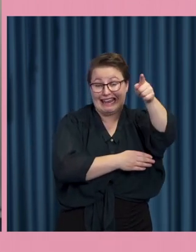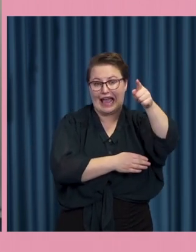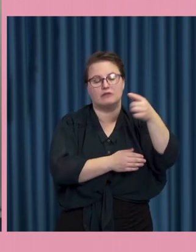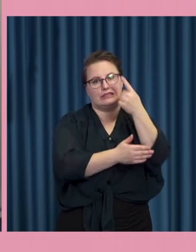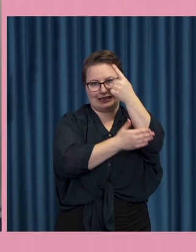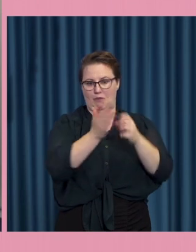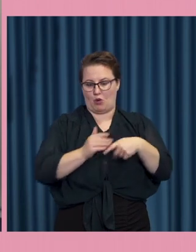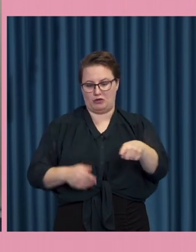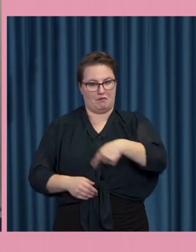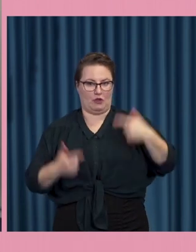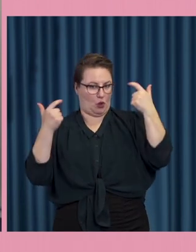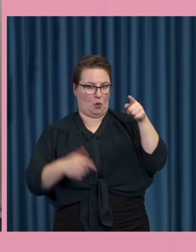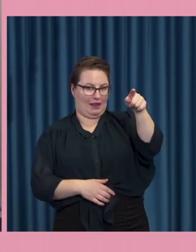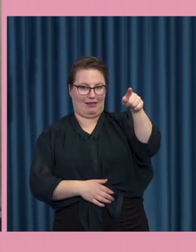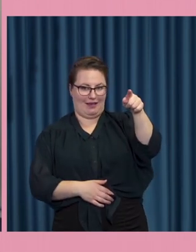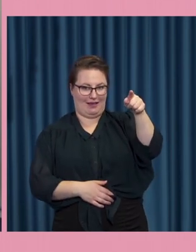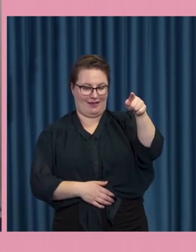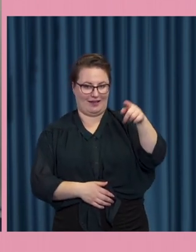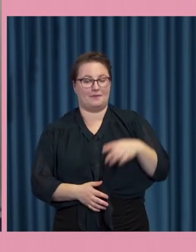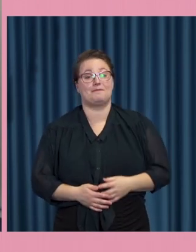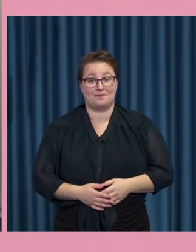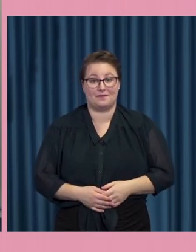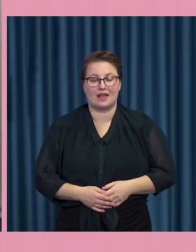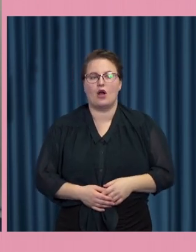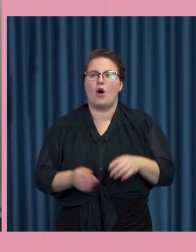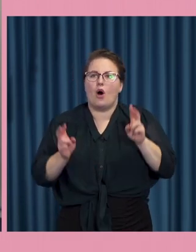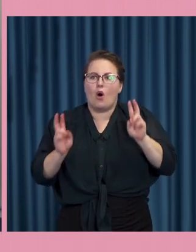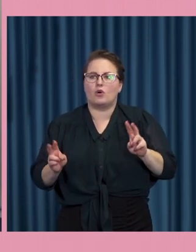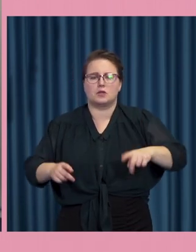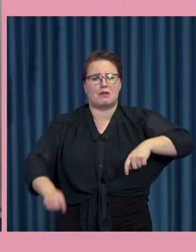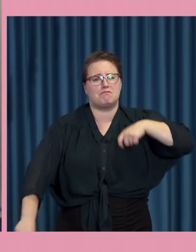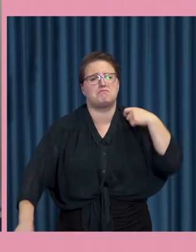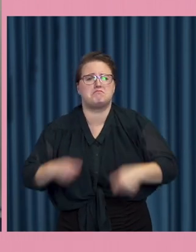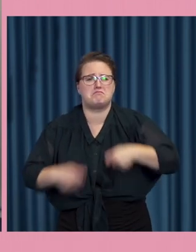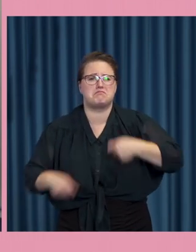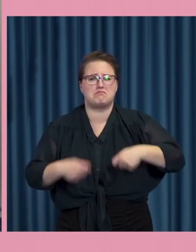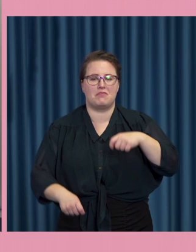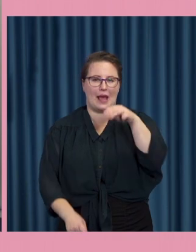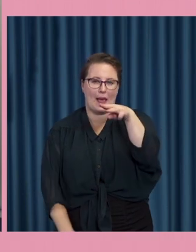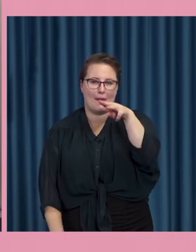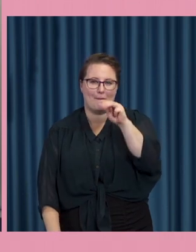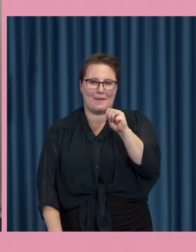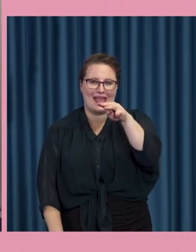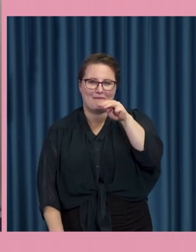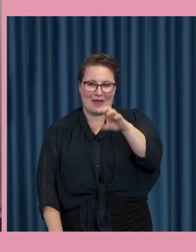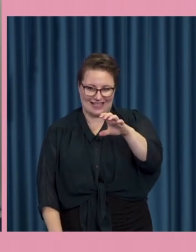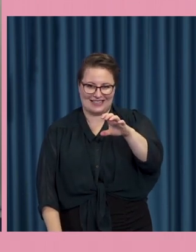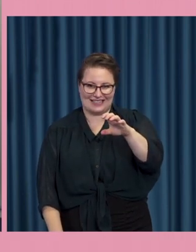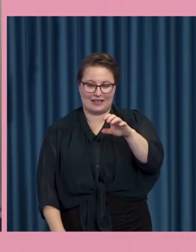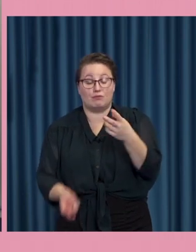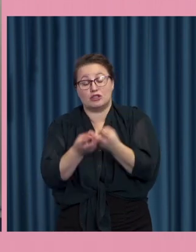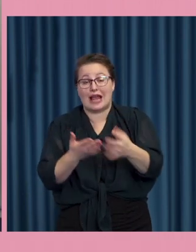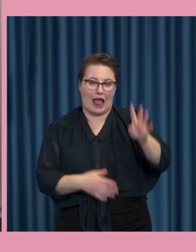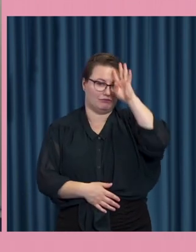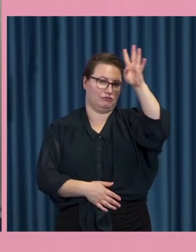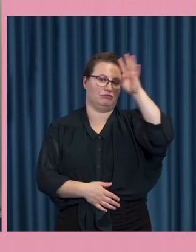tidigare. Och det är också så att man sprider massor av så kallade MEMS alltså påhittade